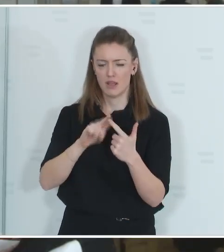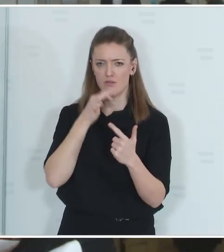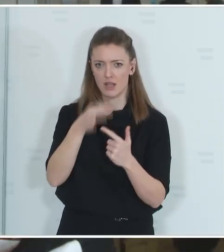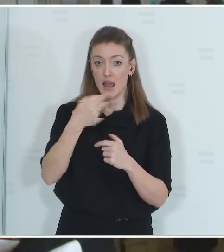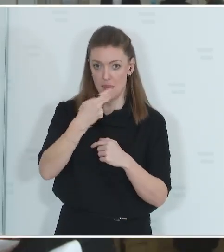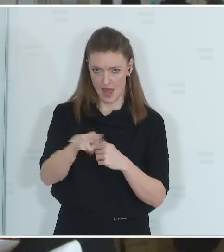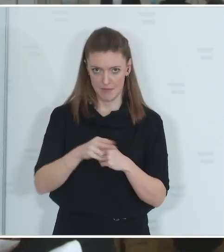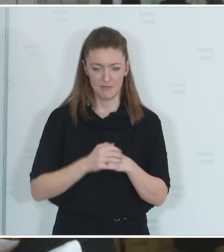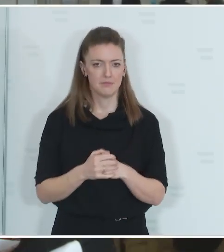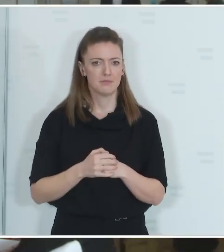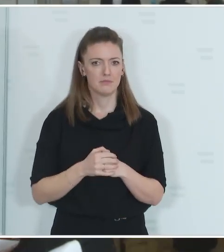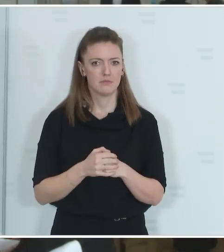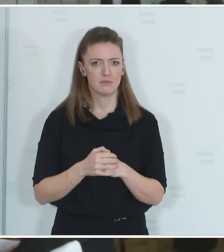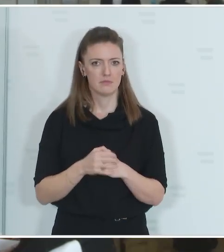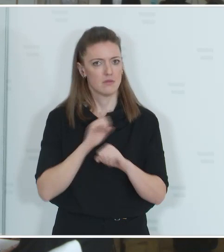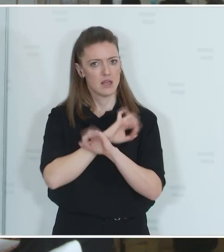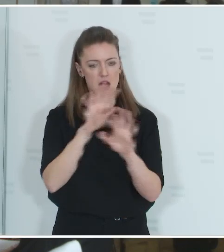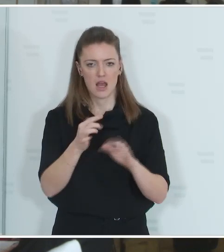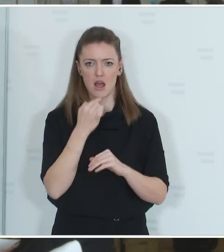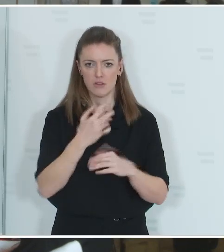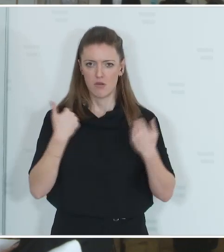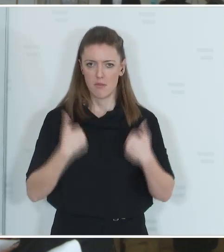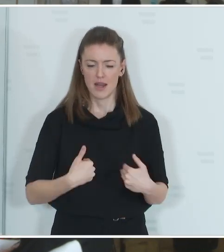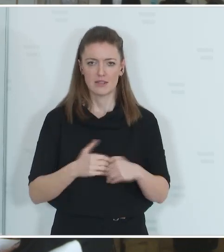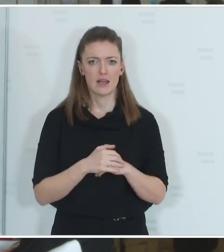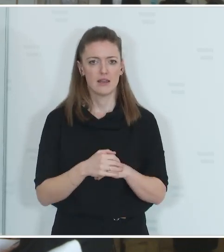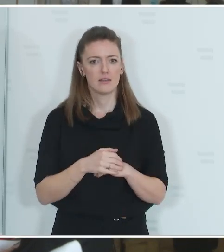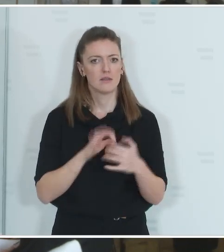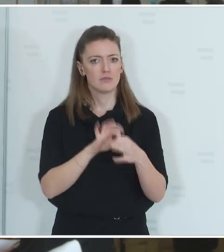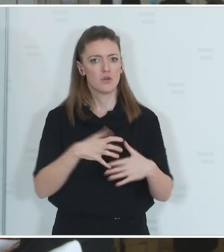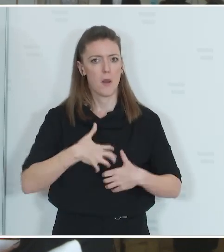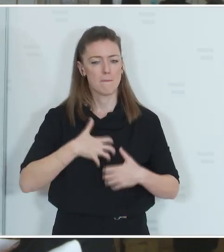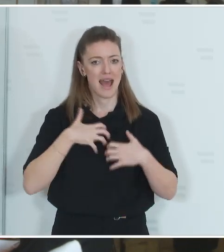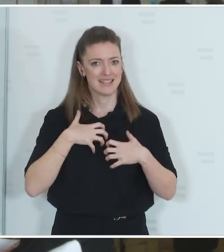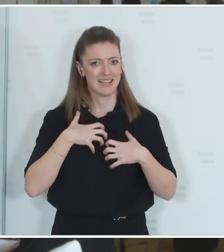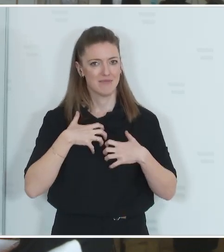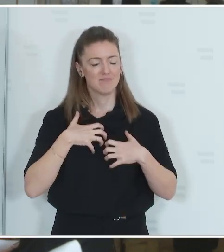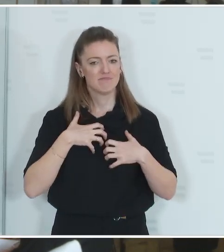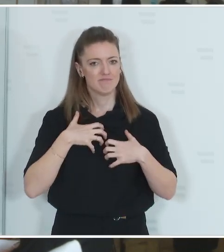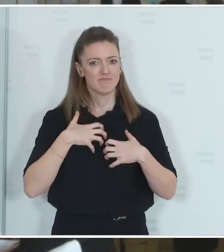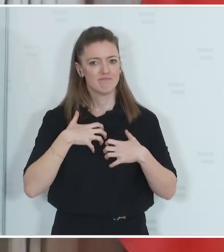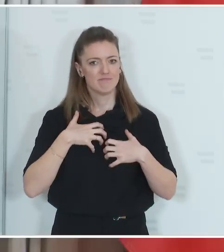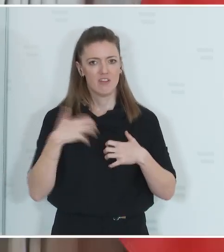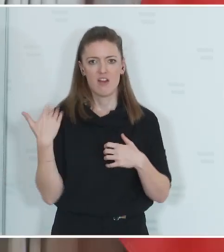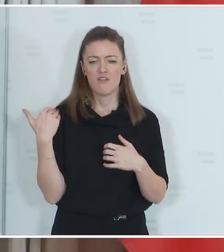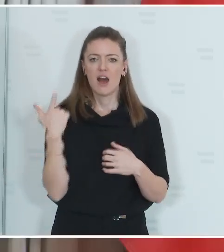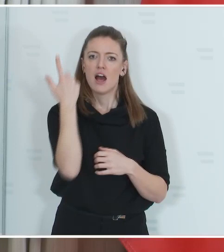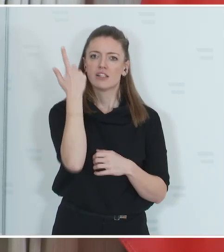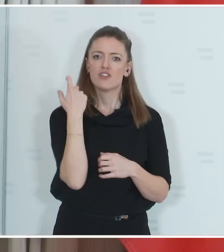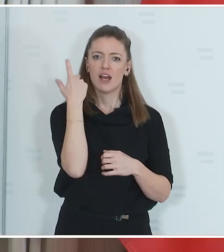nein. Das ist eine klare Aussage von mir zu den Masern. Wir haben jetzt gestartet eine